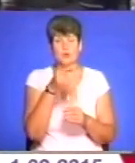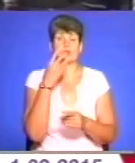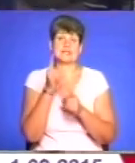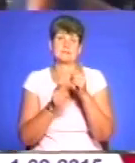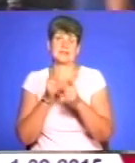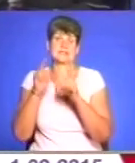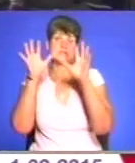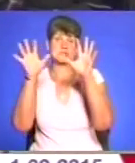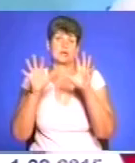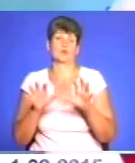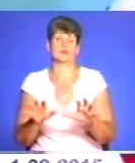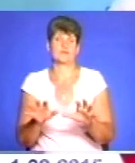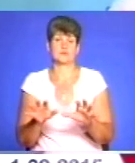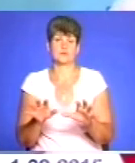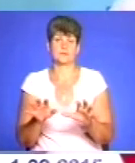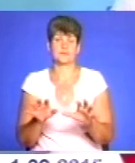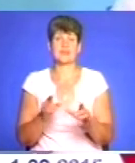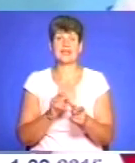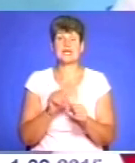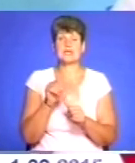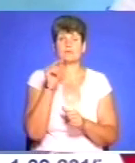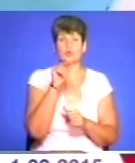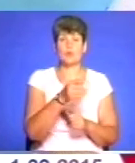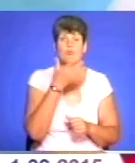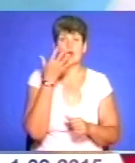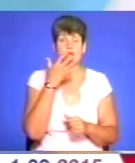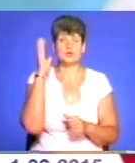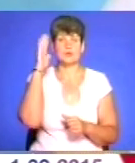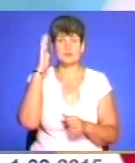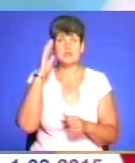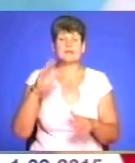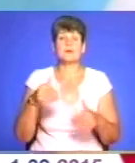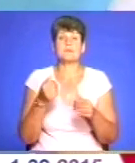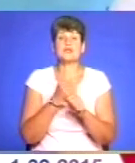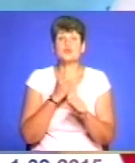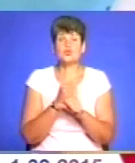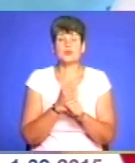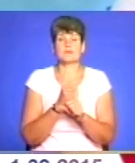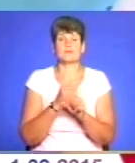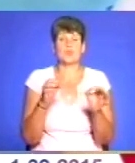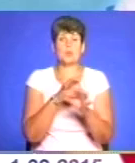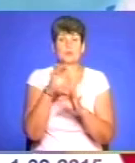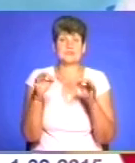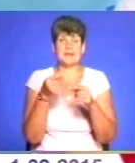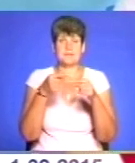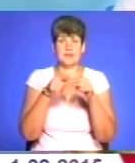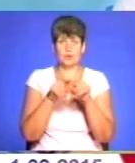законодавство. Крім того, ми по гарячому водопостачанню працюємо в схемі технологічній, яка будувалася